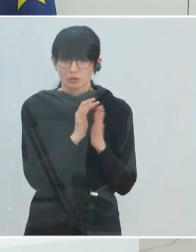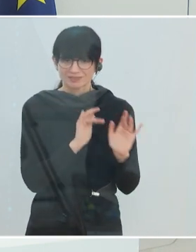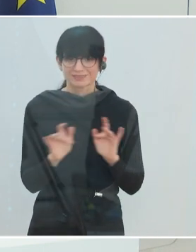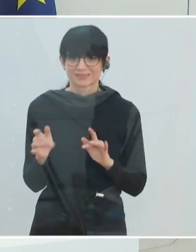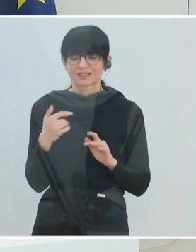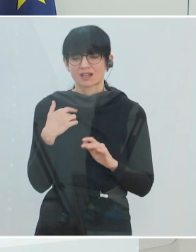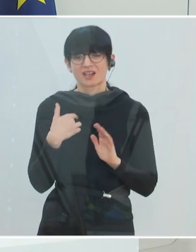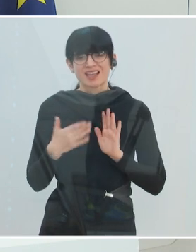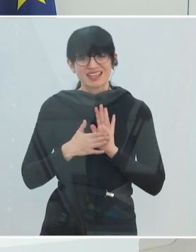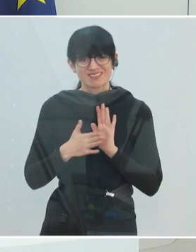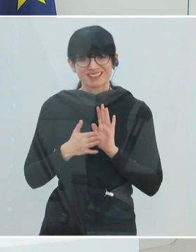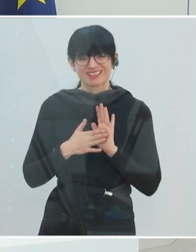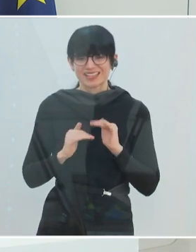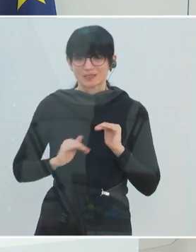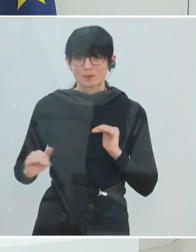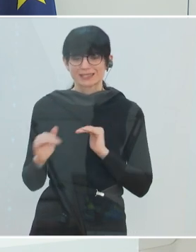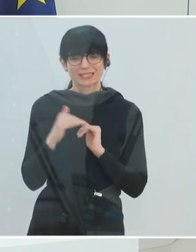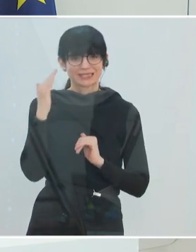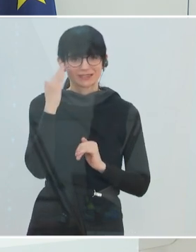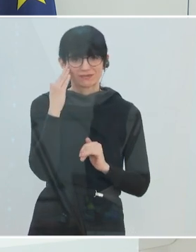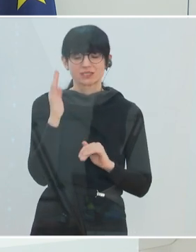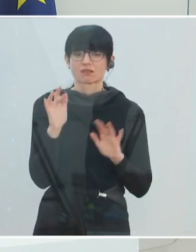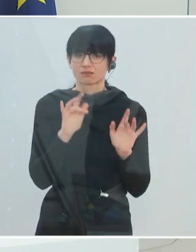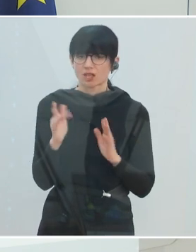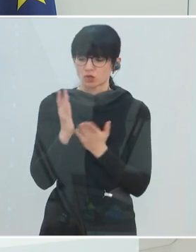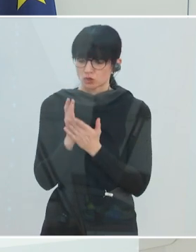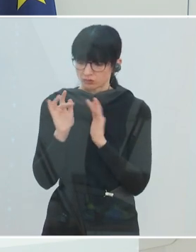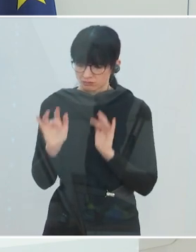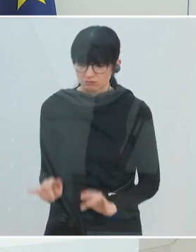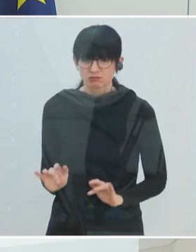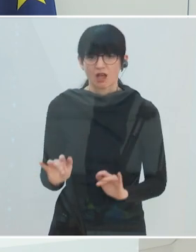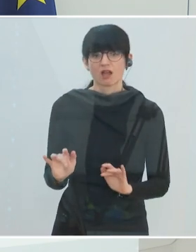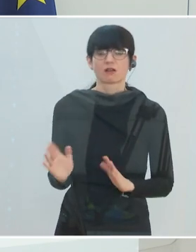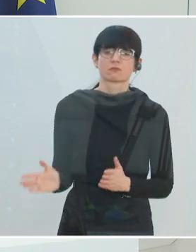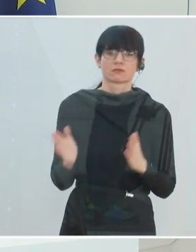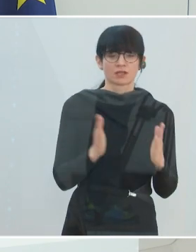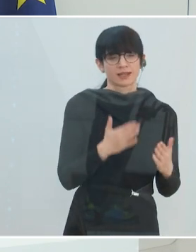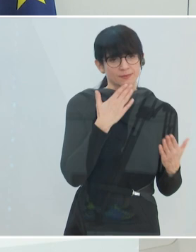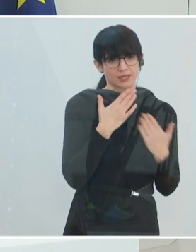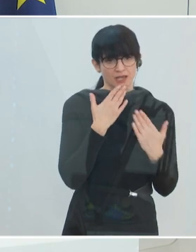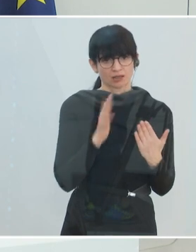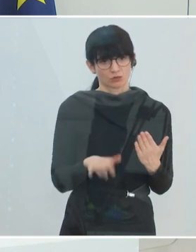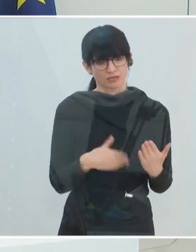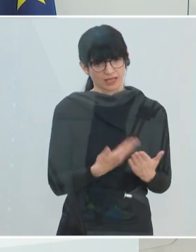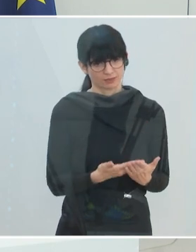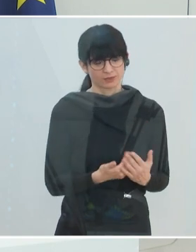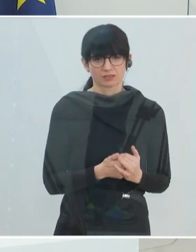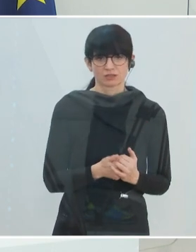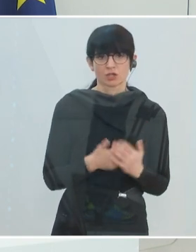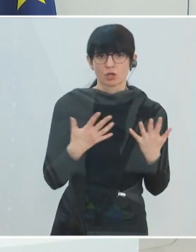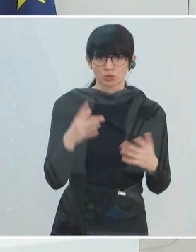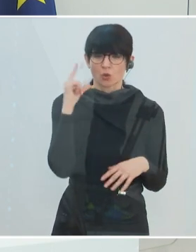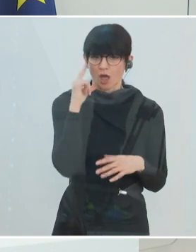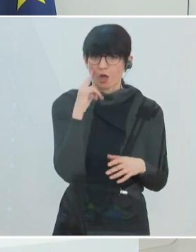evidenzbasierte Wissen, das wir auf diesem Gebiet haben, zusammentragen, um eine entsprechende Beratung durchführen zu können. Das wird unsere